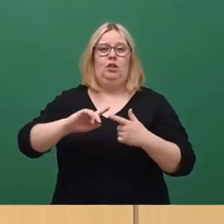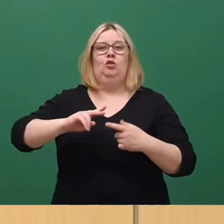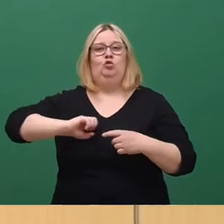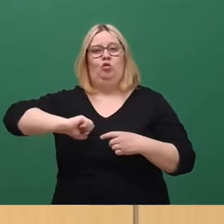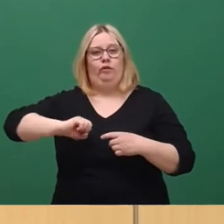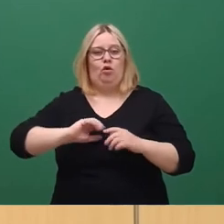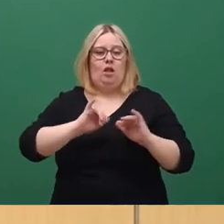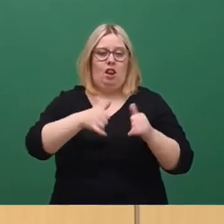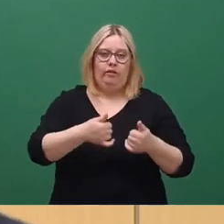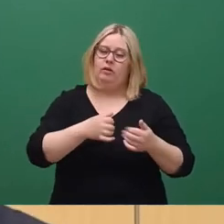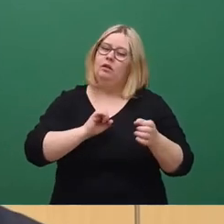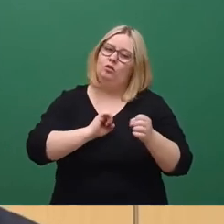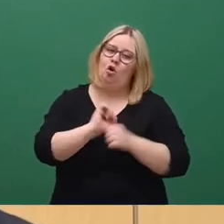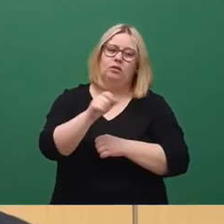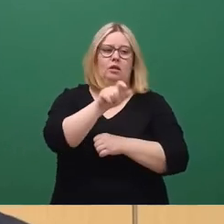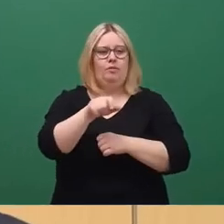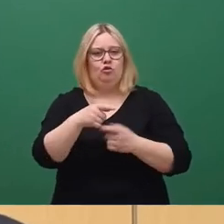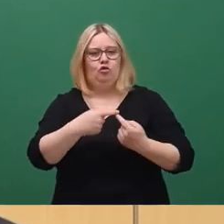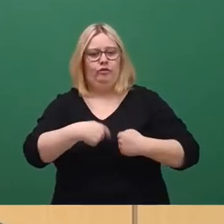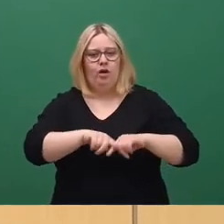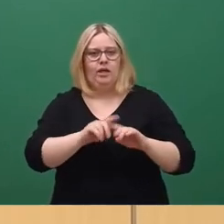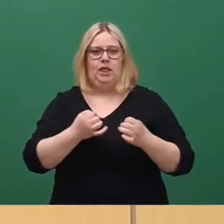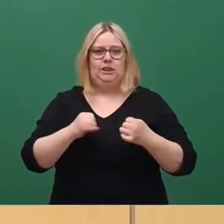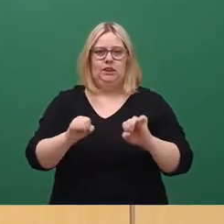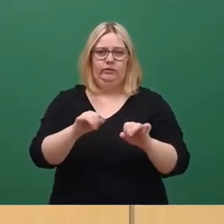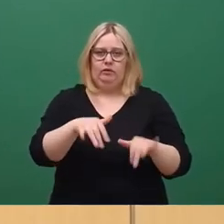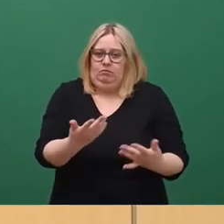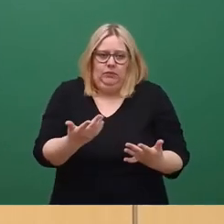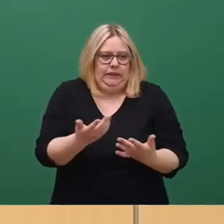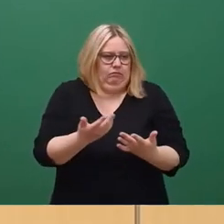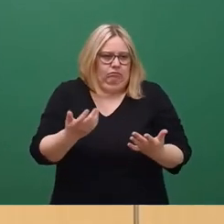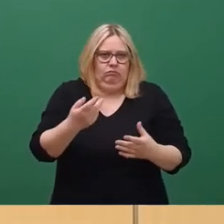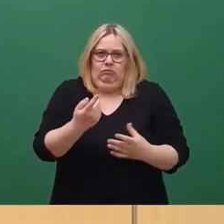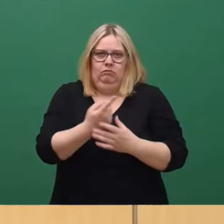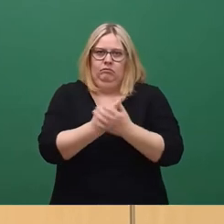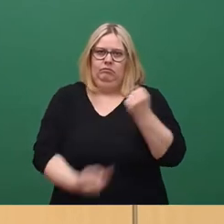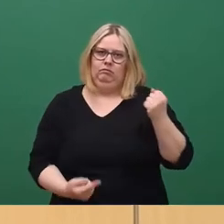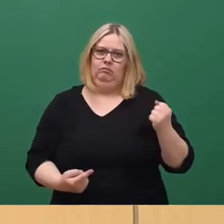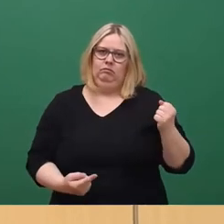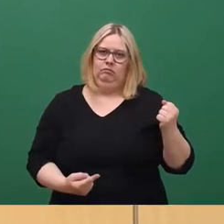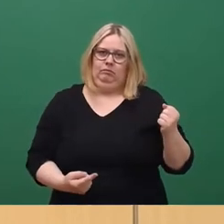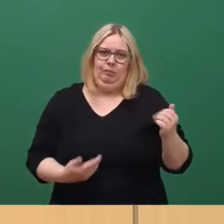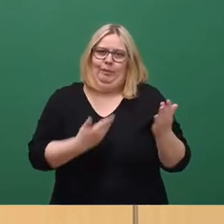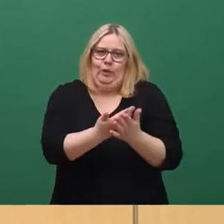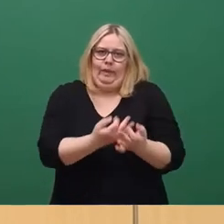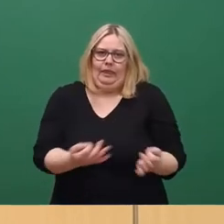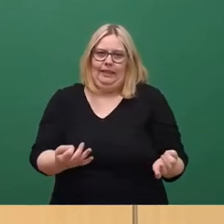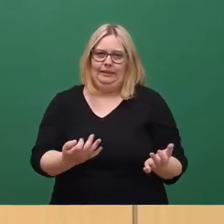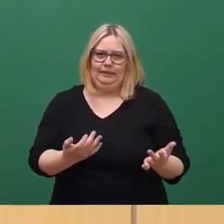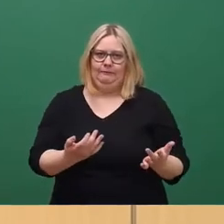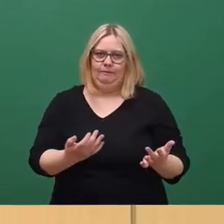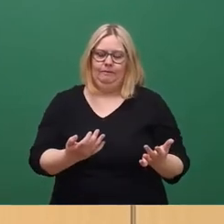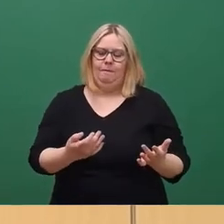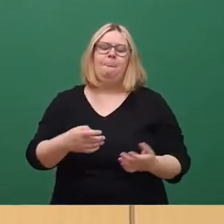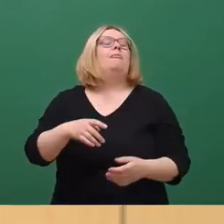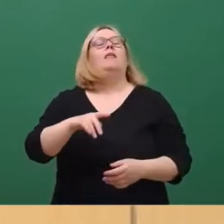Menschen, Vereine und Initiativen gibt, die einfach durch das Raster fallen. Ich bin sehr stolz, Ihnen